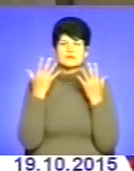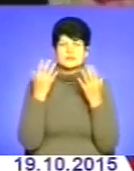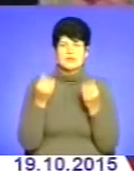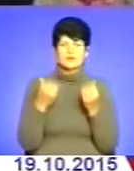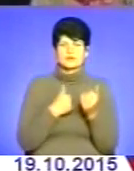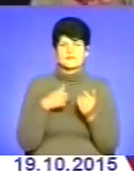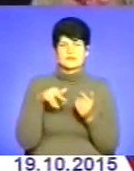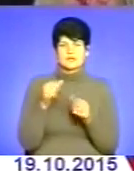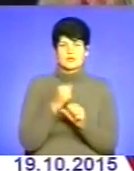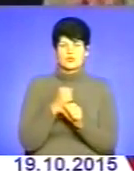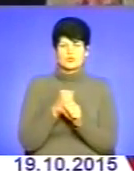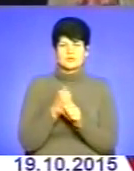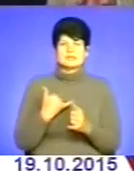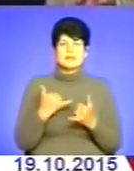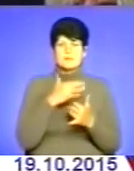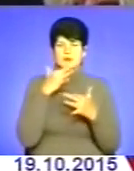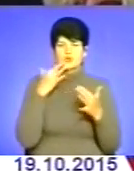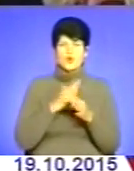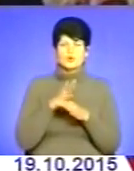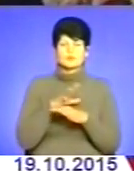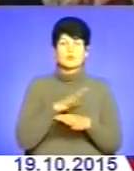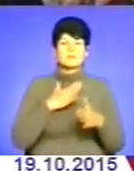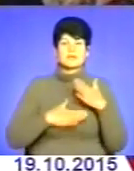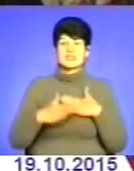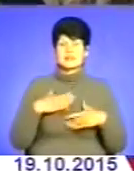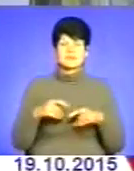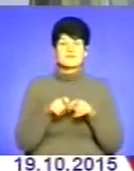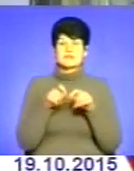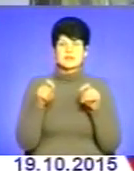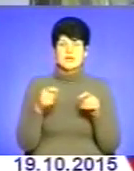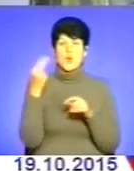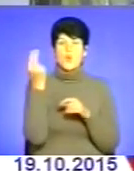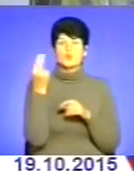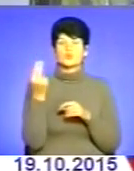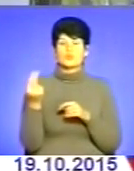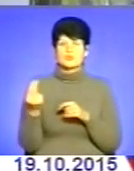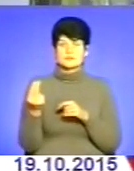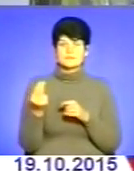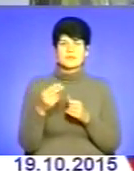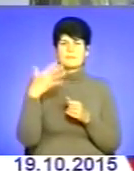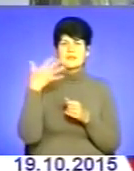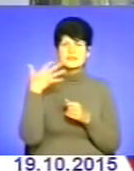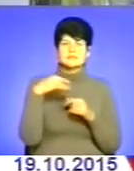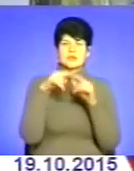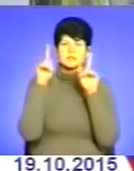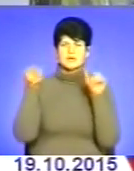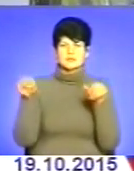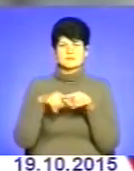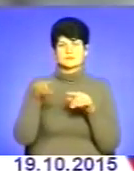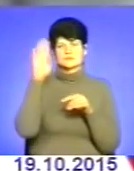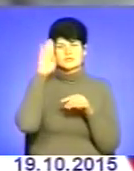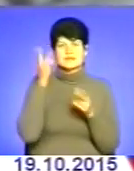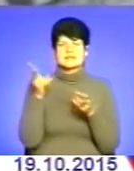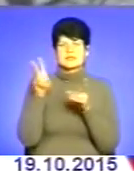роботу Для багатьох гостей стало приємним відкриттям Євгена Бліхара як художника Понад 50 картин чоловік залишив